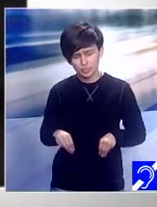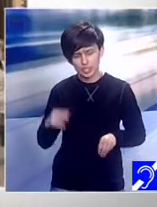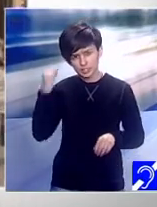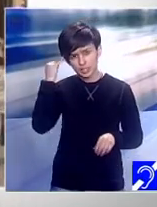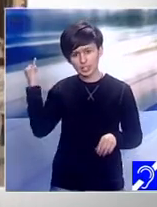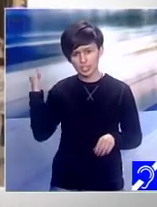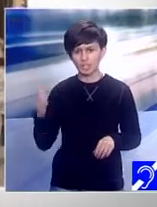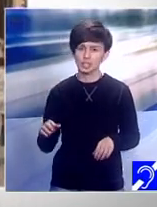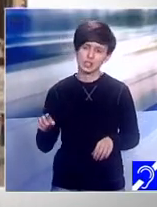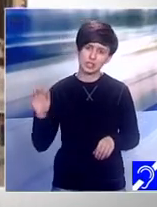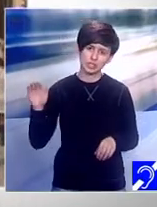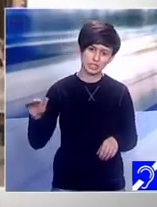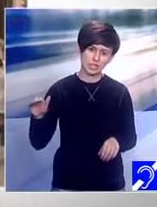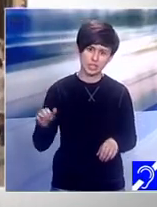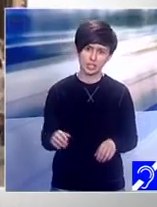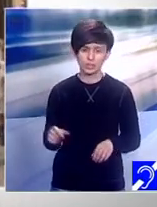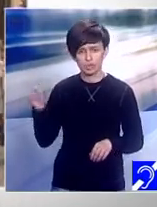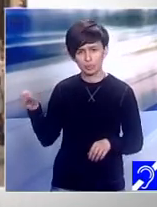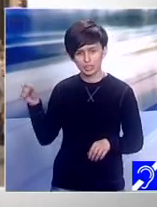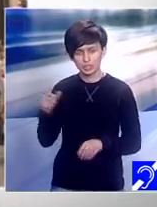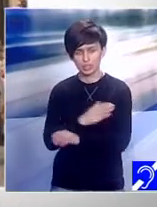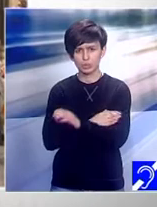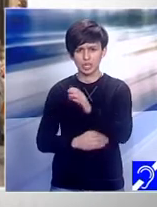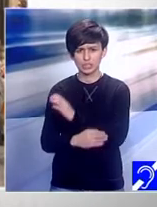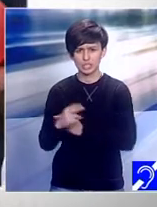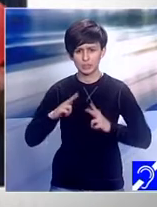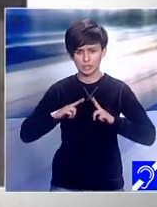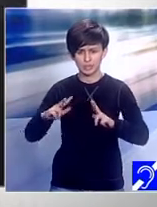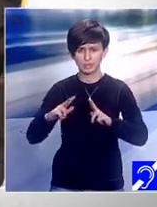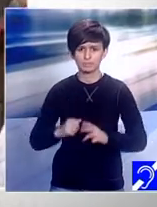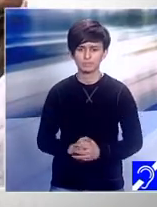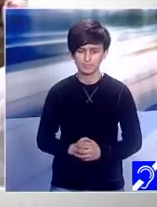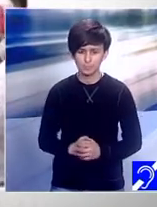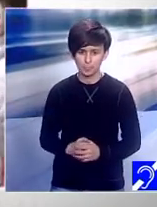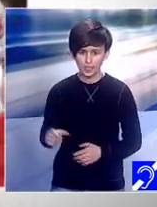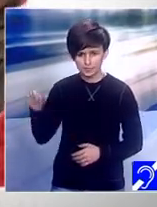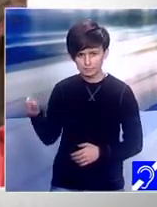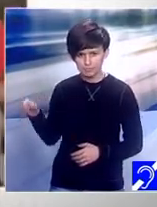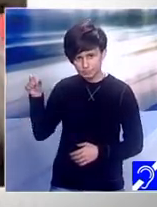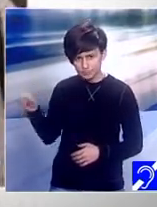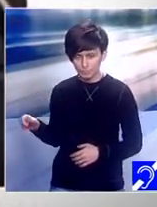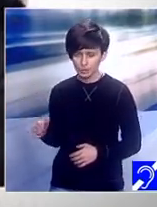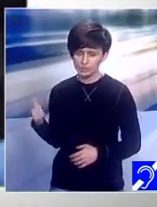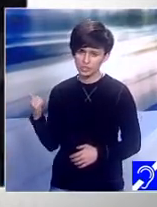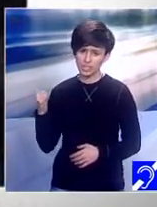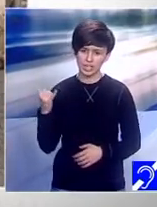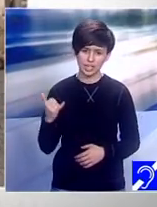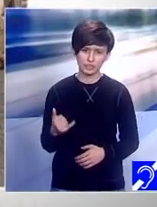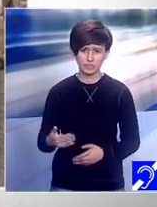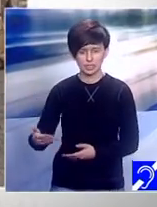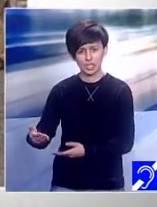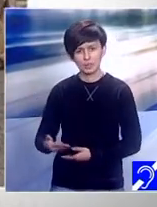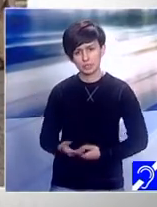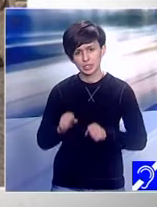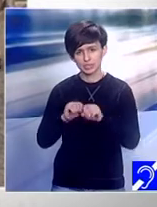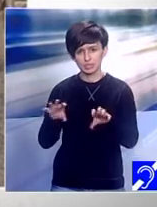să spunem handicap grav. Trecătorii au primit informații despre organizațiile care sprijină persoanele cu dizabilități. În